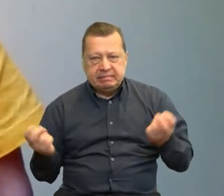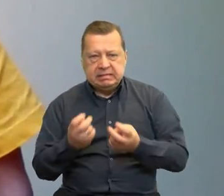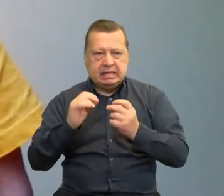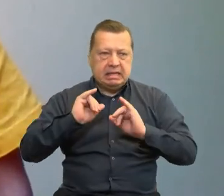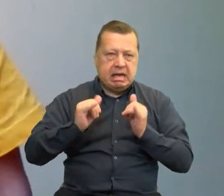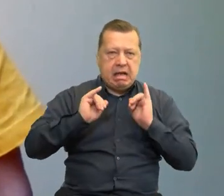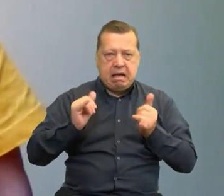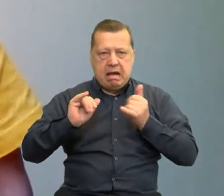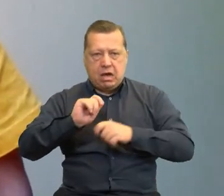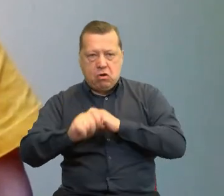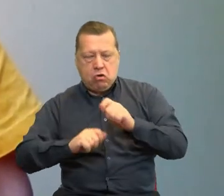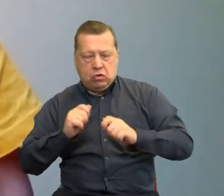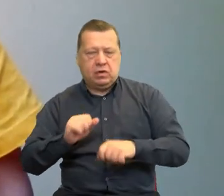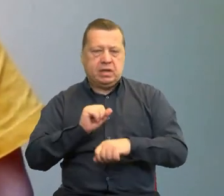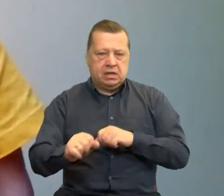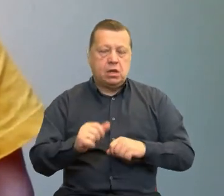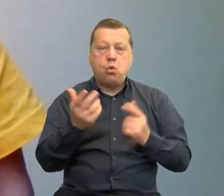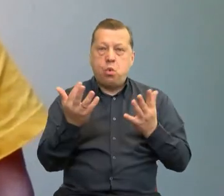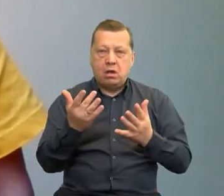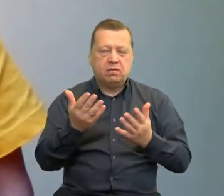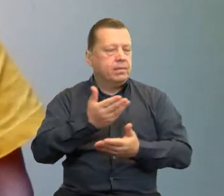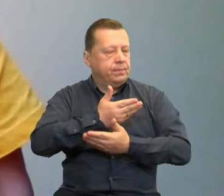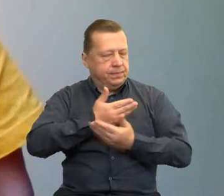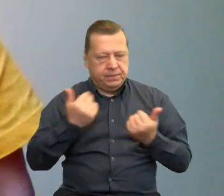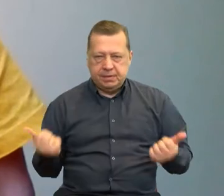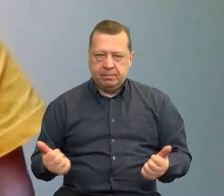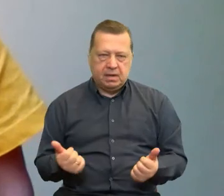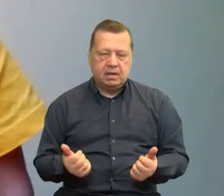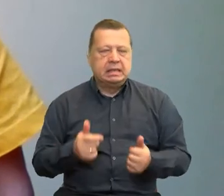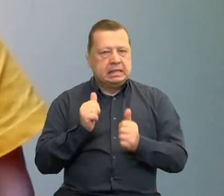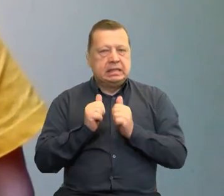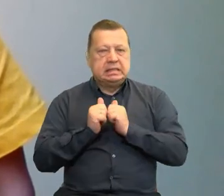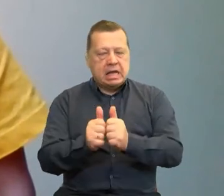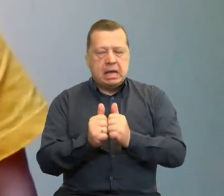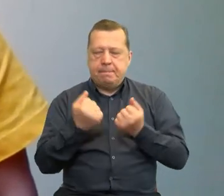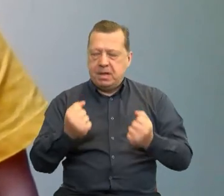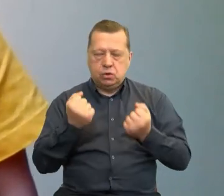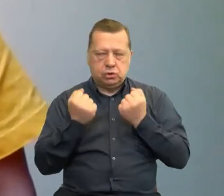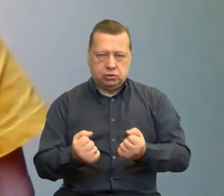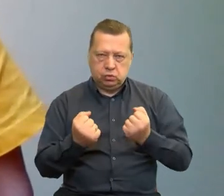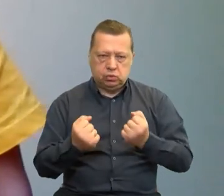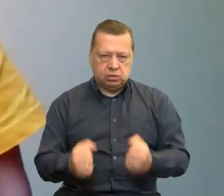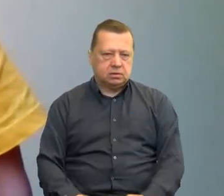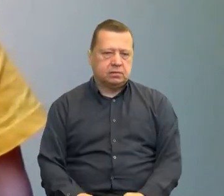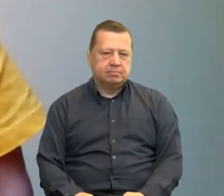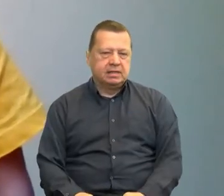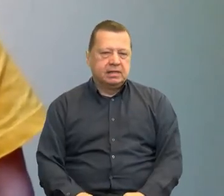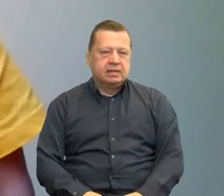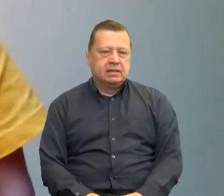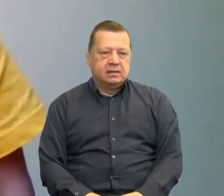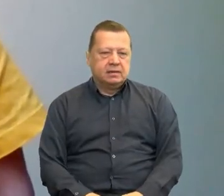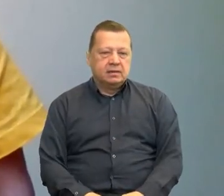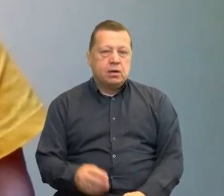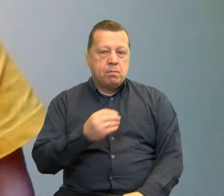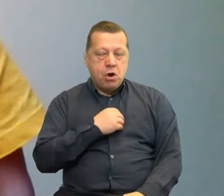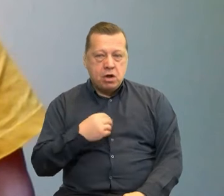rozwiązań. Nie jest to łatwe, to jest na pewno też olbrzymie wyzwanie. To ten zakątek czesko